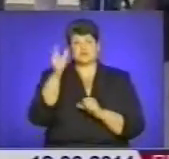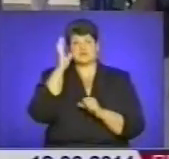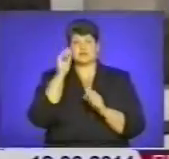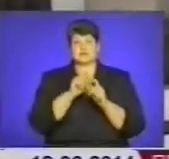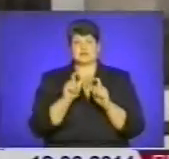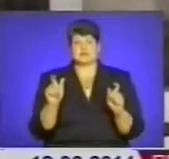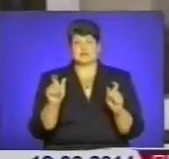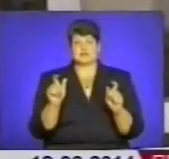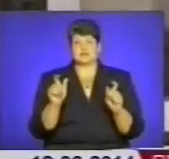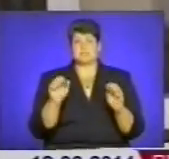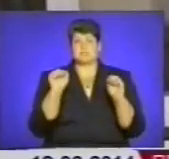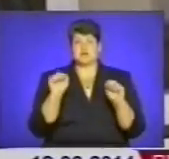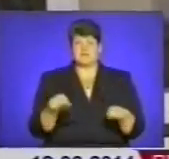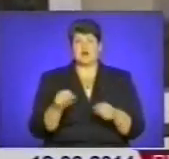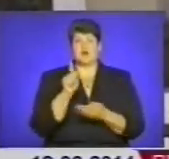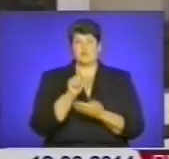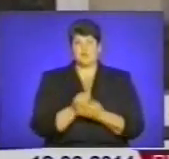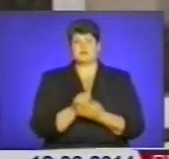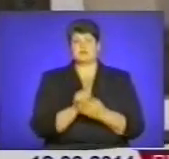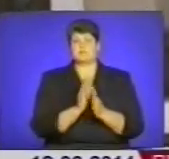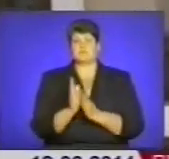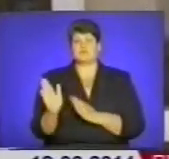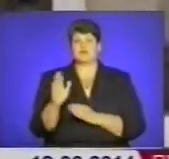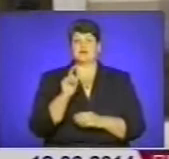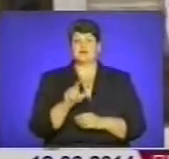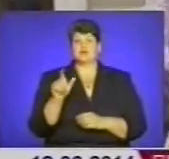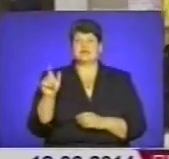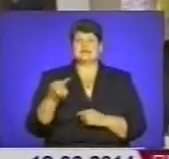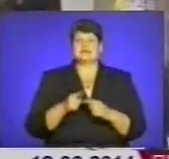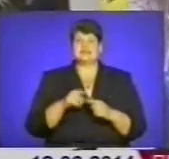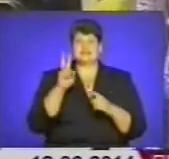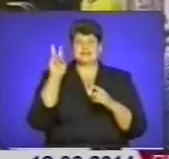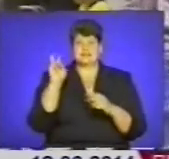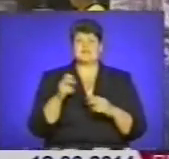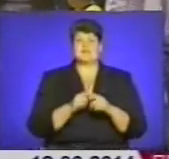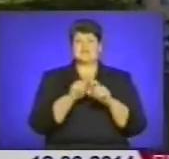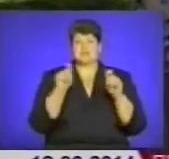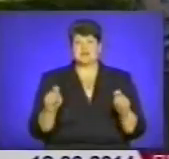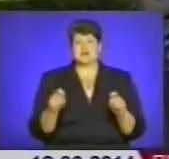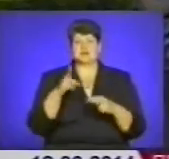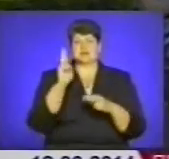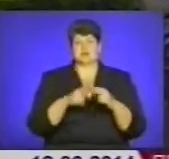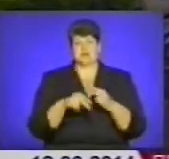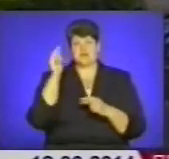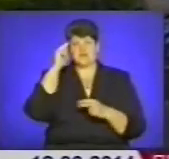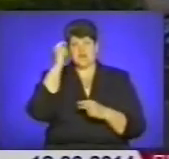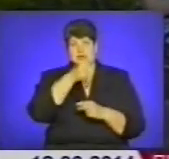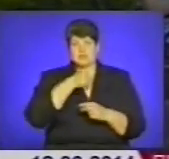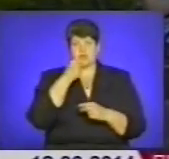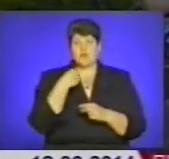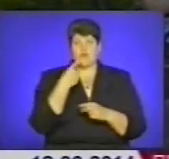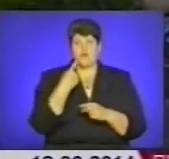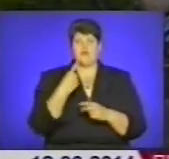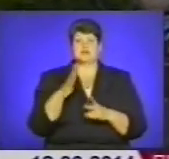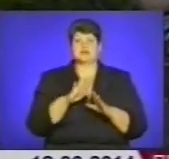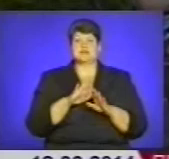заклади. Права, обов'язки, поведінка людини ці теми відкривають і завершують навчальний рік, наголошує заступник Департаменту